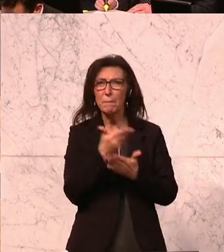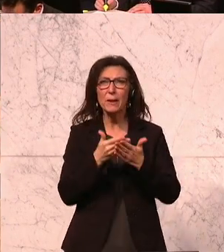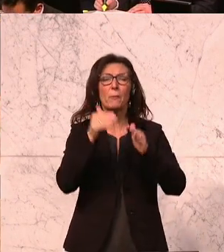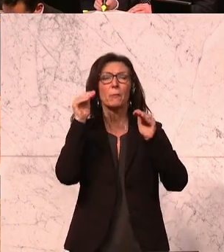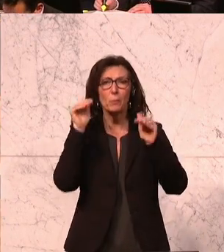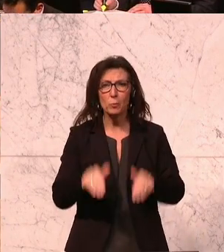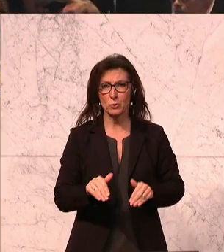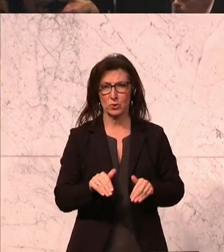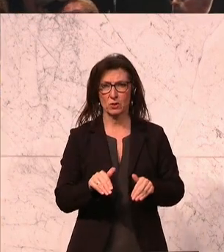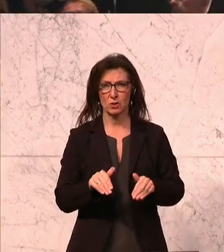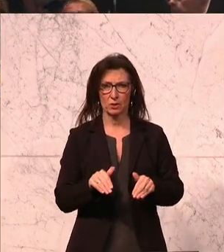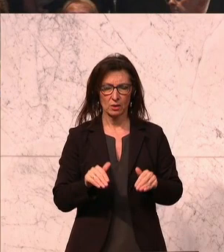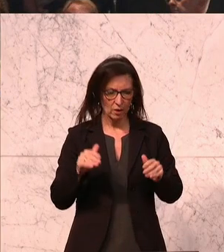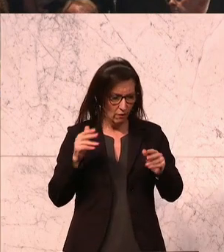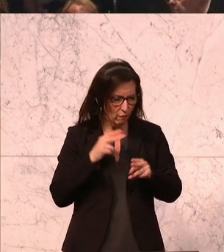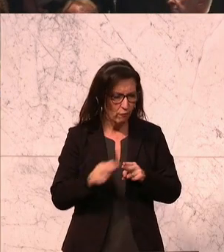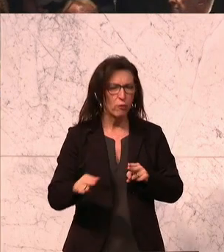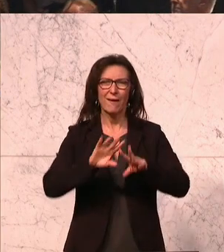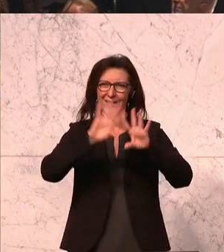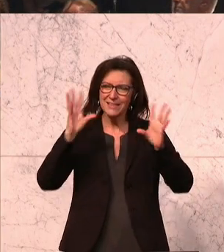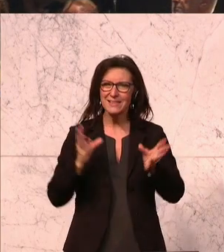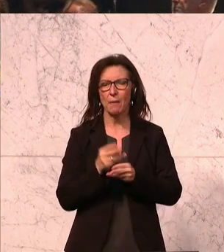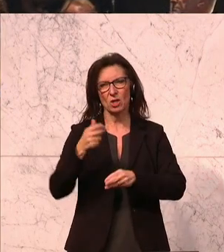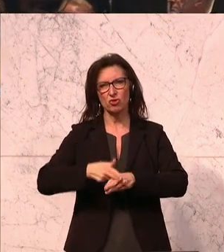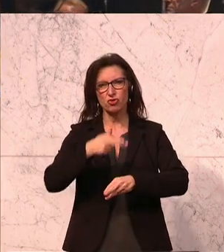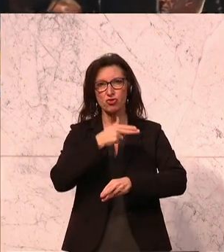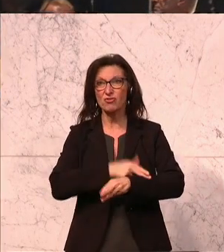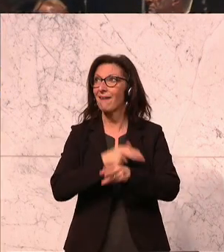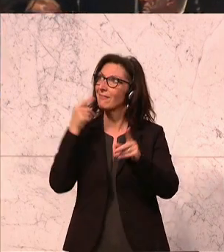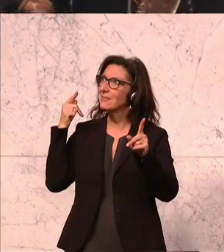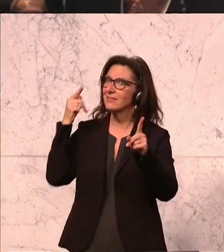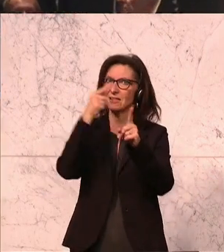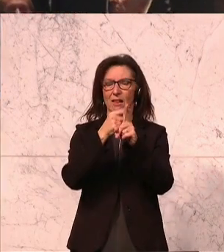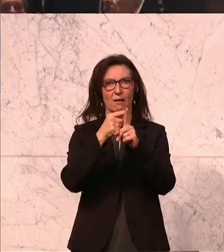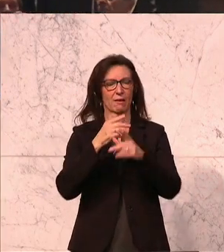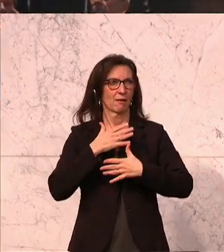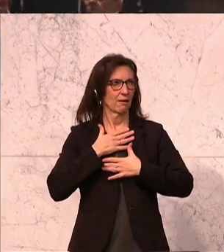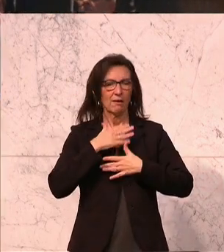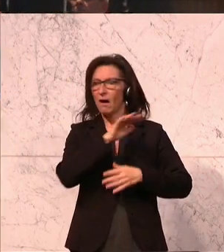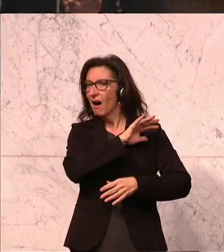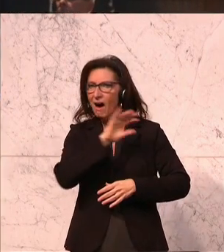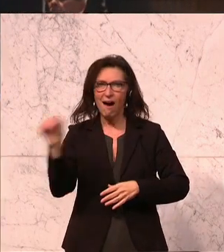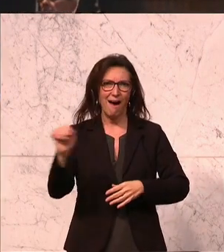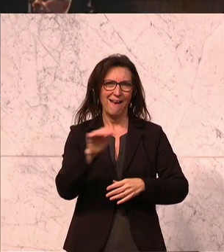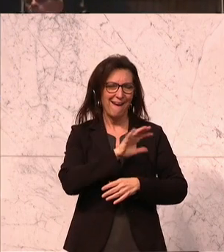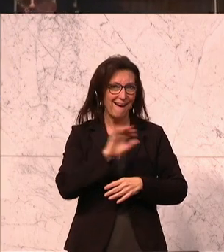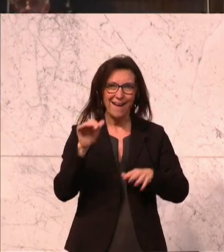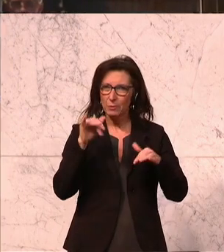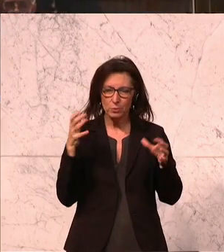zum nationalen Anliegen werden. Ein Anliegen, und das meine ich in vollem Ernst, wo alle konstruktiven Kräfte